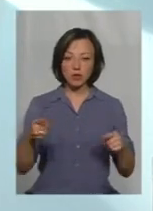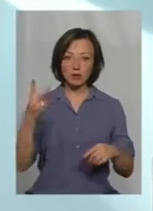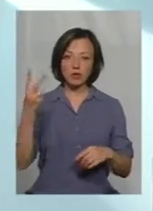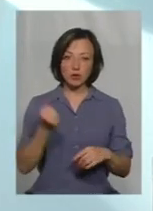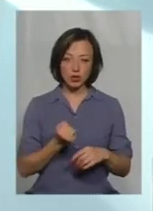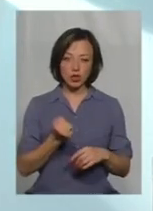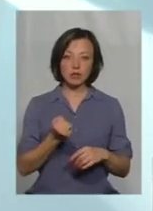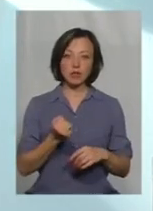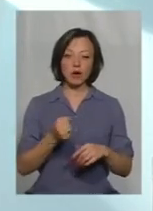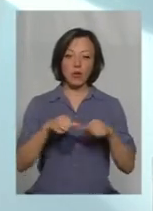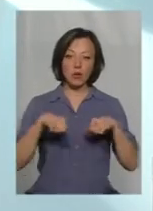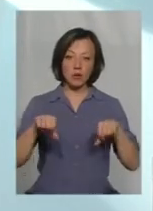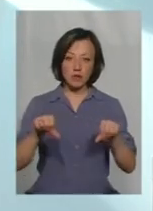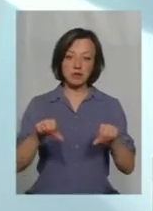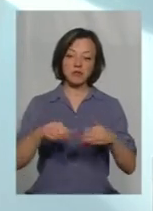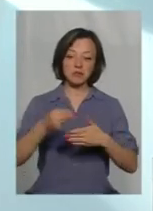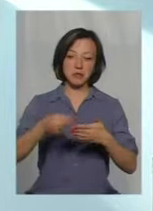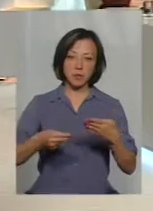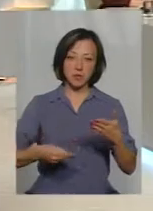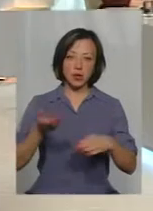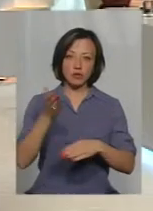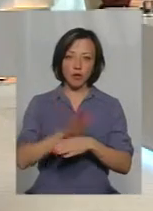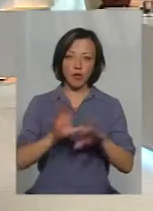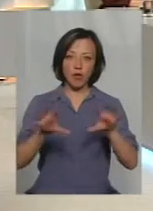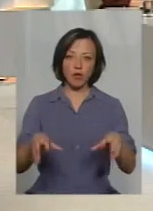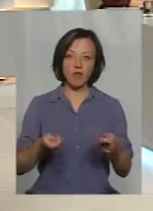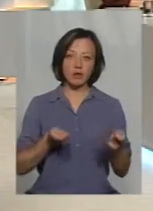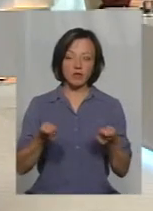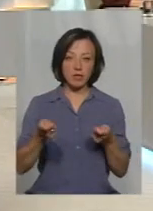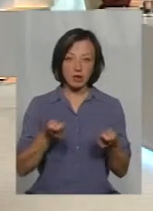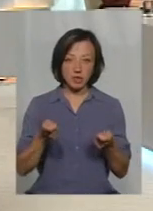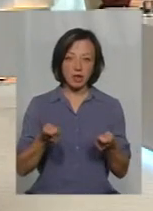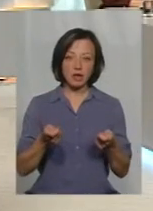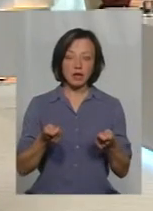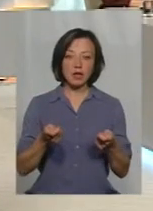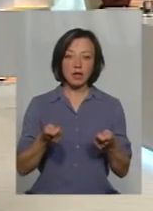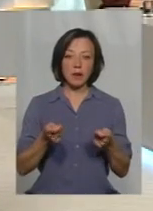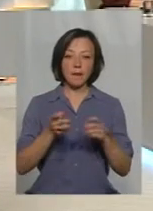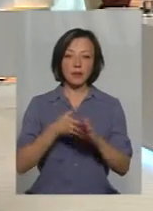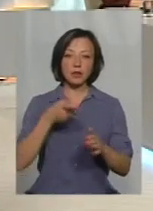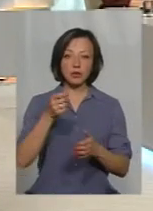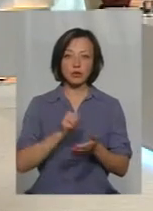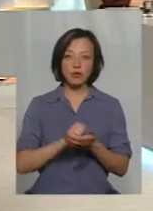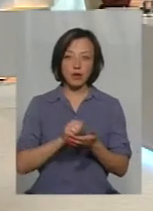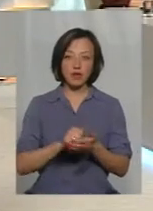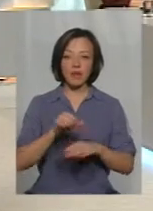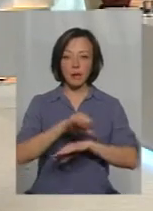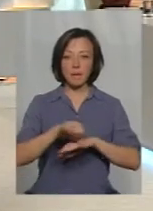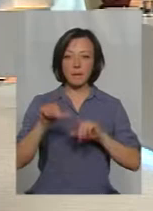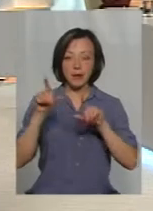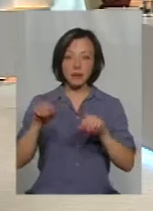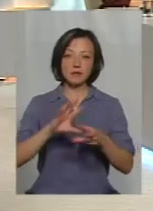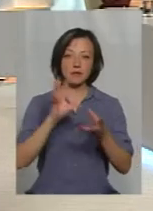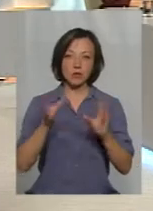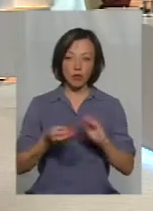-х тижнів проходить комісія, підписується розпорядження голови обласної державної адміністрації, подаються документи на митницю. І в